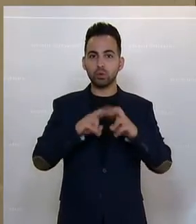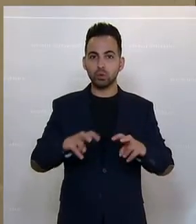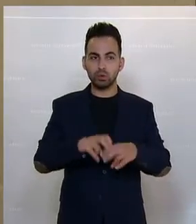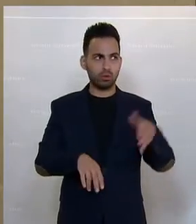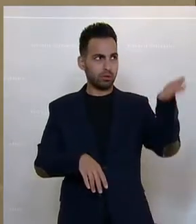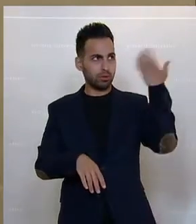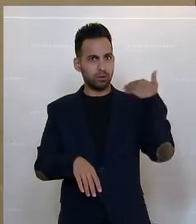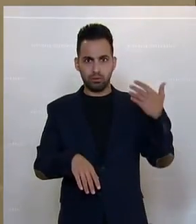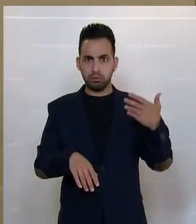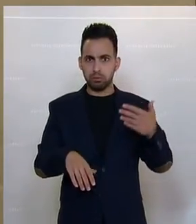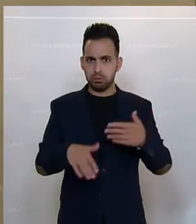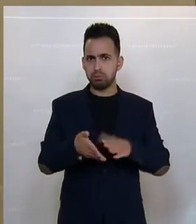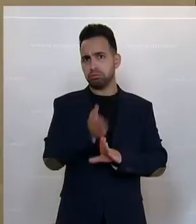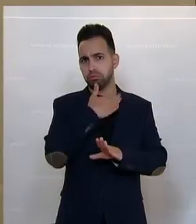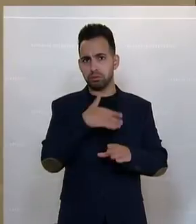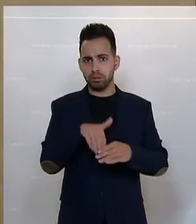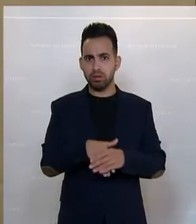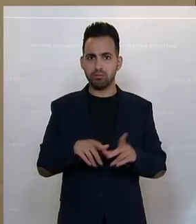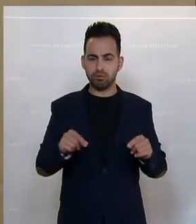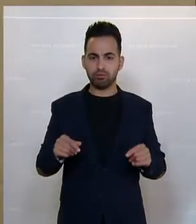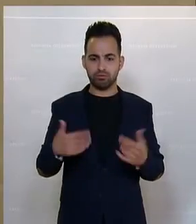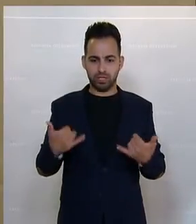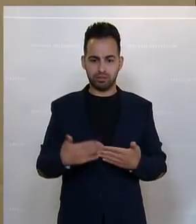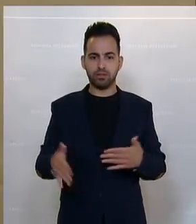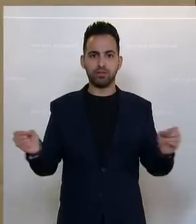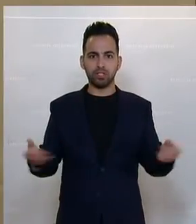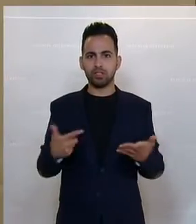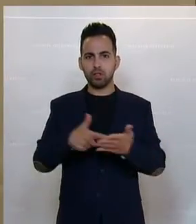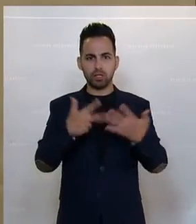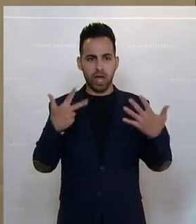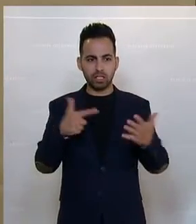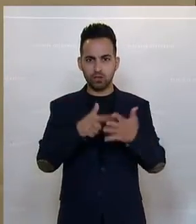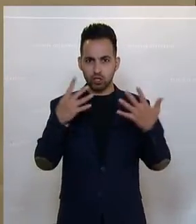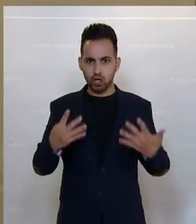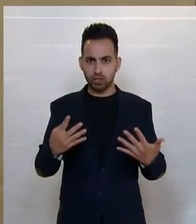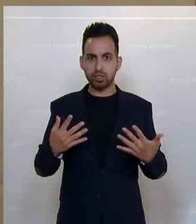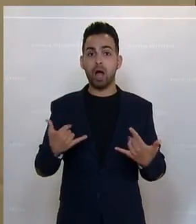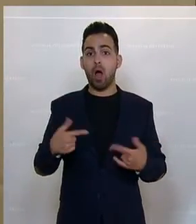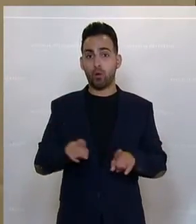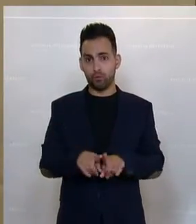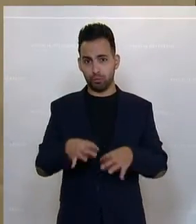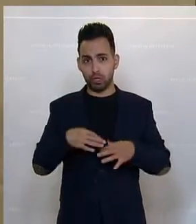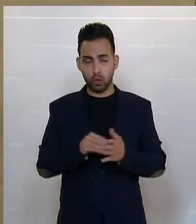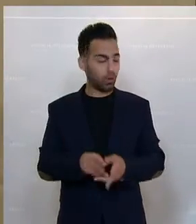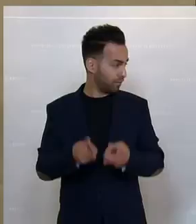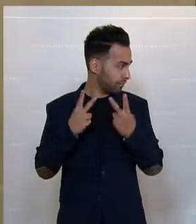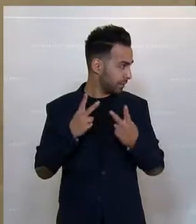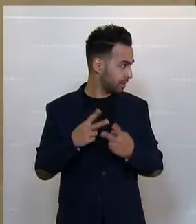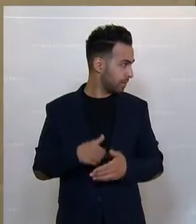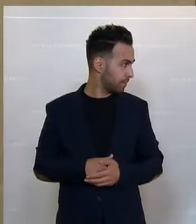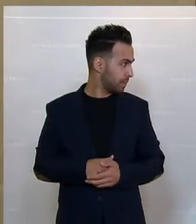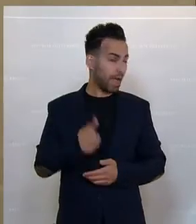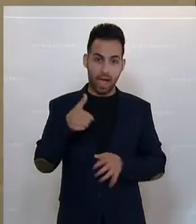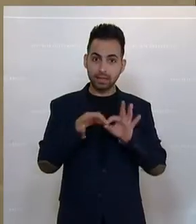eine Zeit lang her, als sie erstellt worden ist. Das war in den Jahren 2008, 2009. Und mir ist noch ganz wichtig, einen Satz noch, Frau